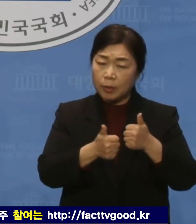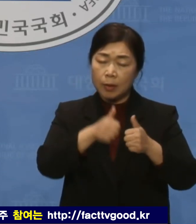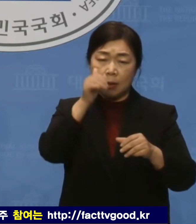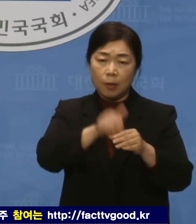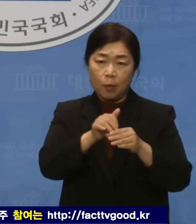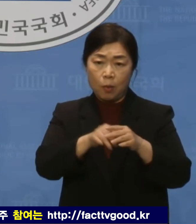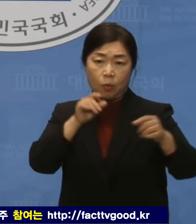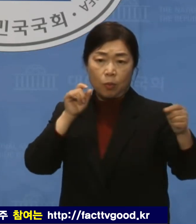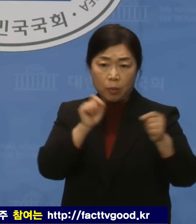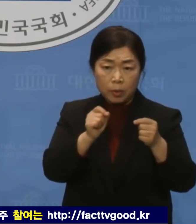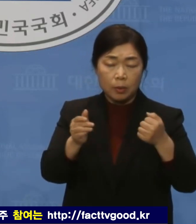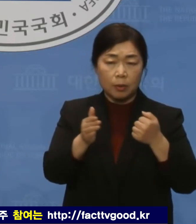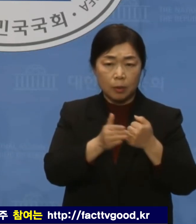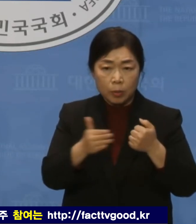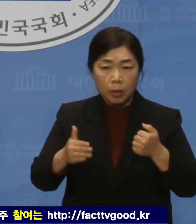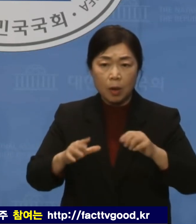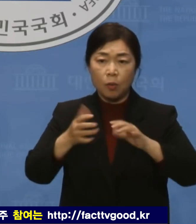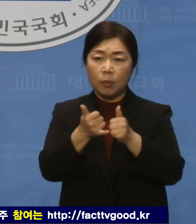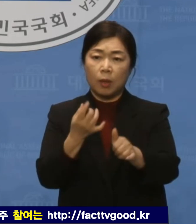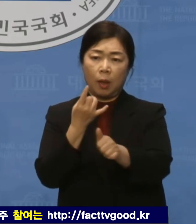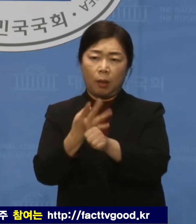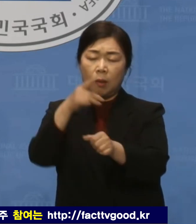매우 우려스럽습니다.